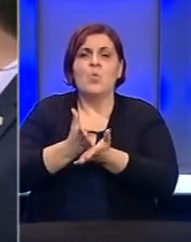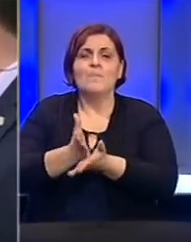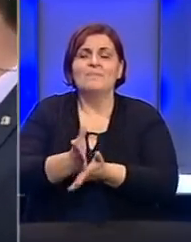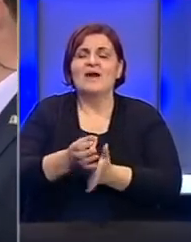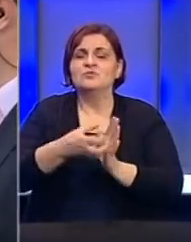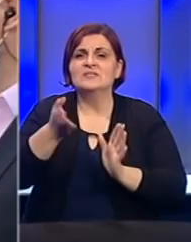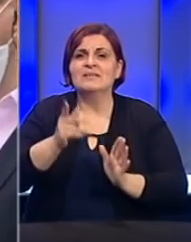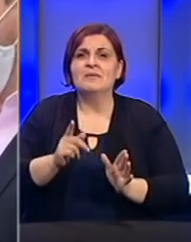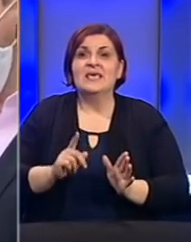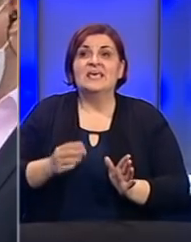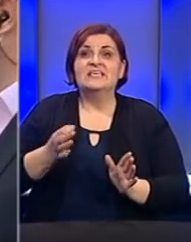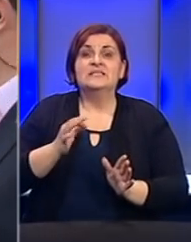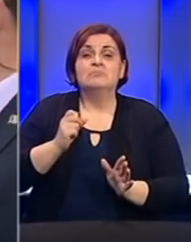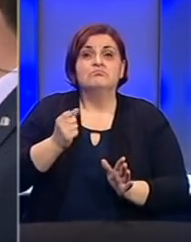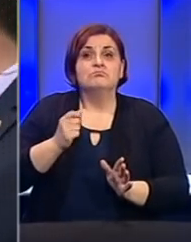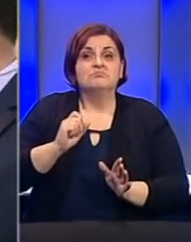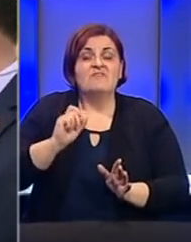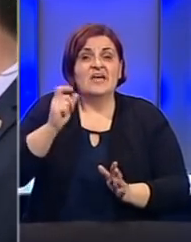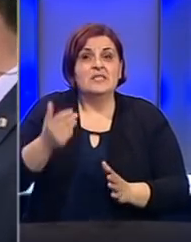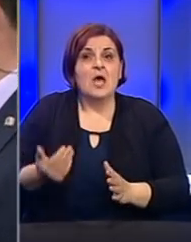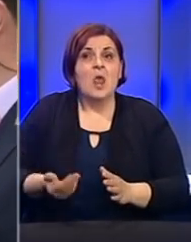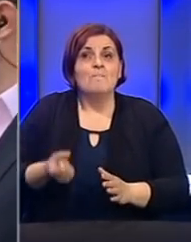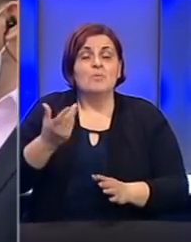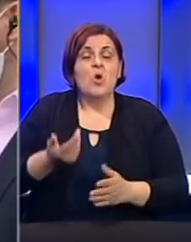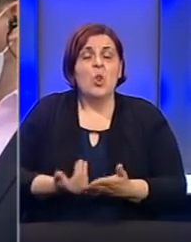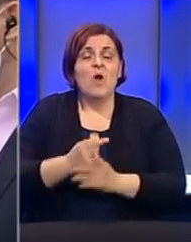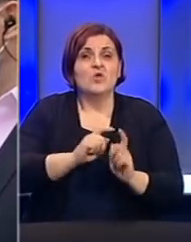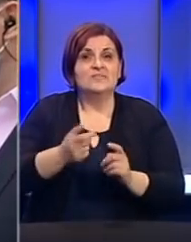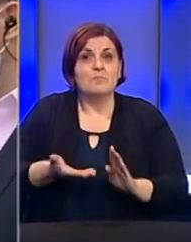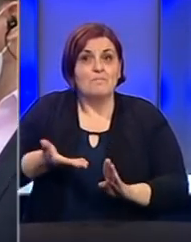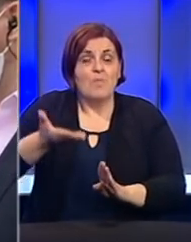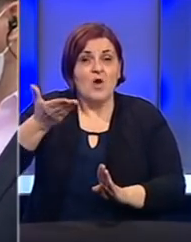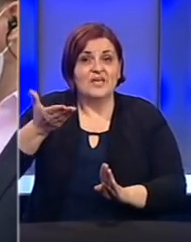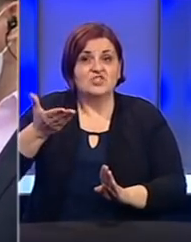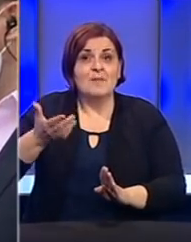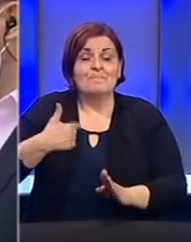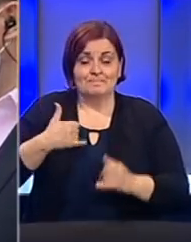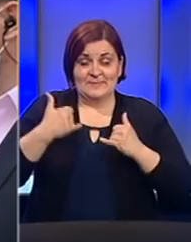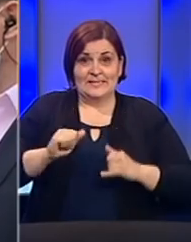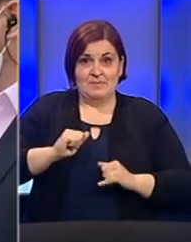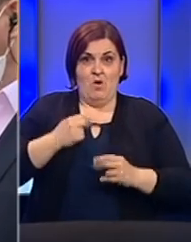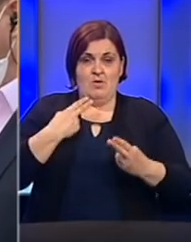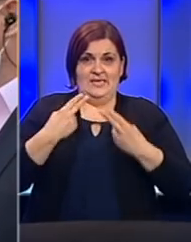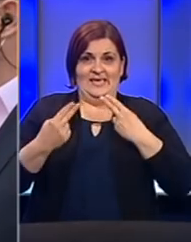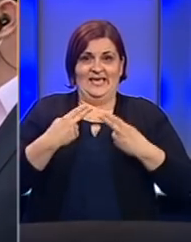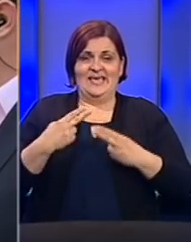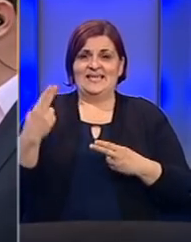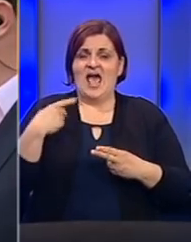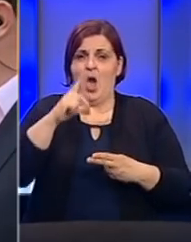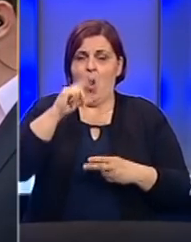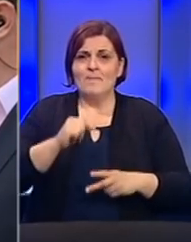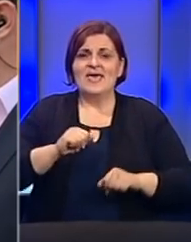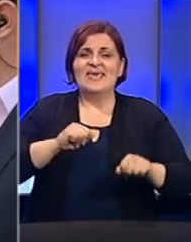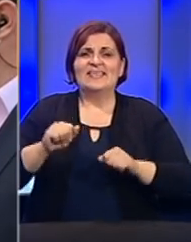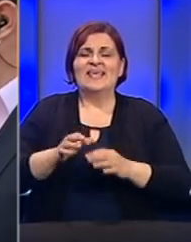obzirom da je iz dana u dan se broj novo zaraženih povećava. Mi smo upravo imao sastanak sa načelnikom općine i